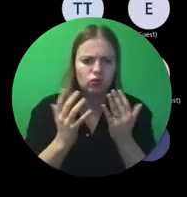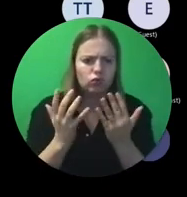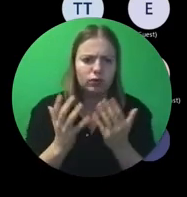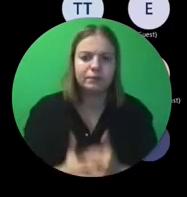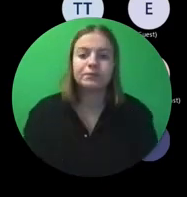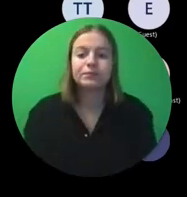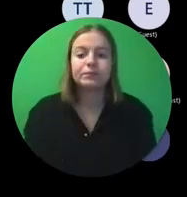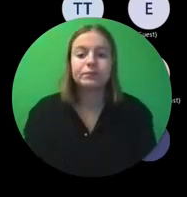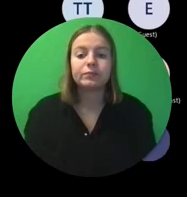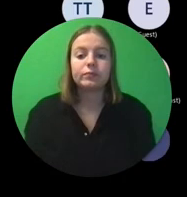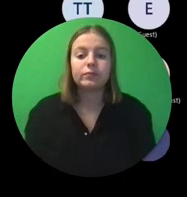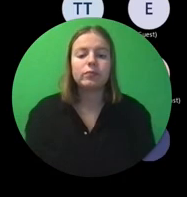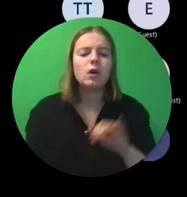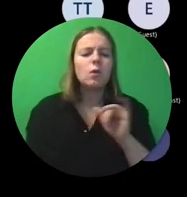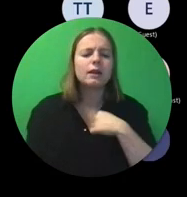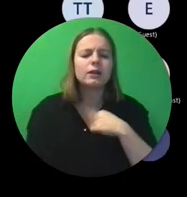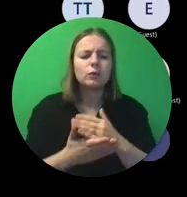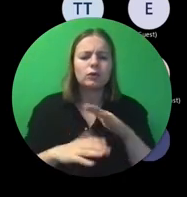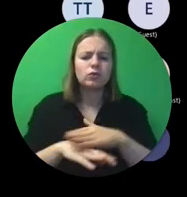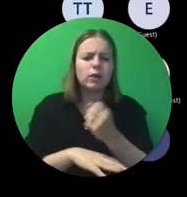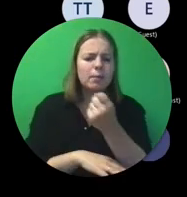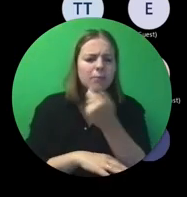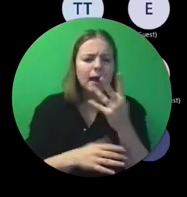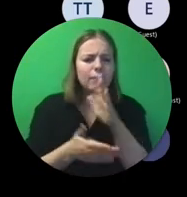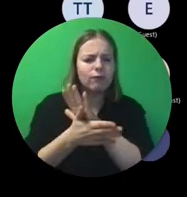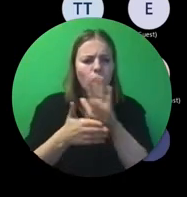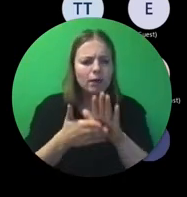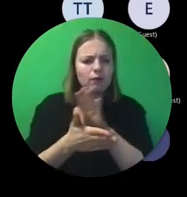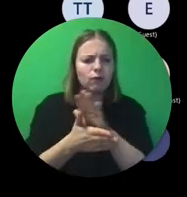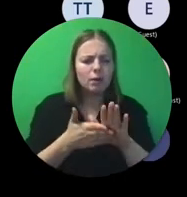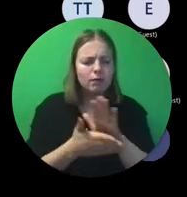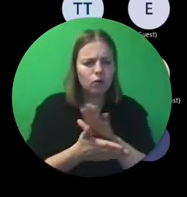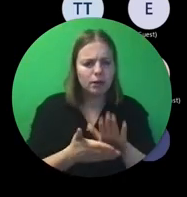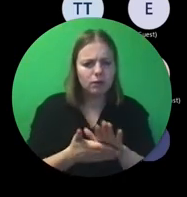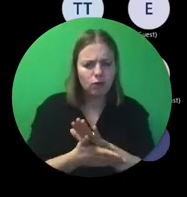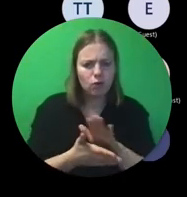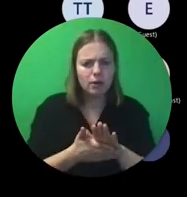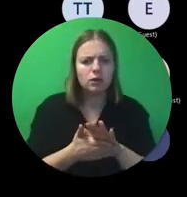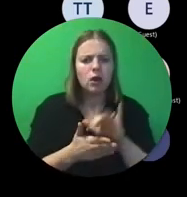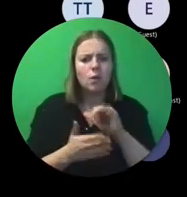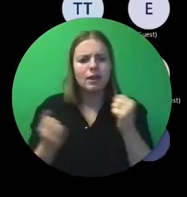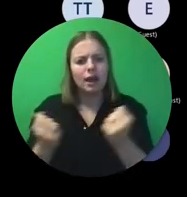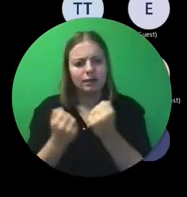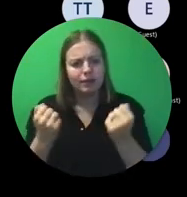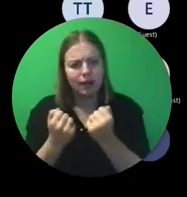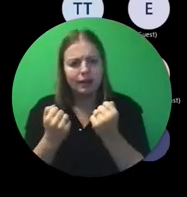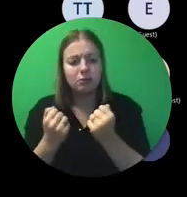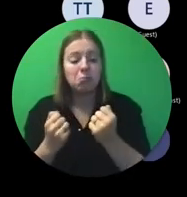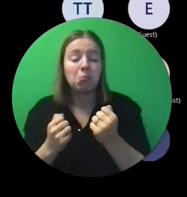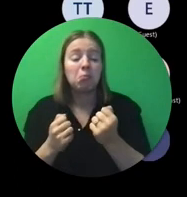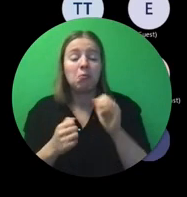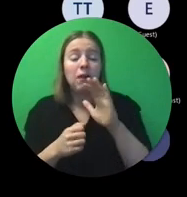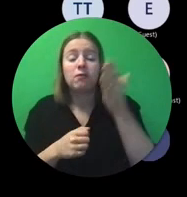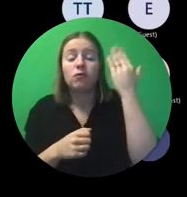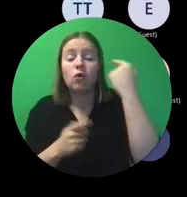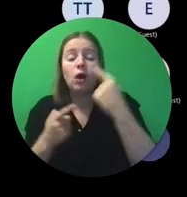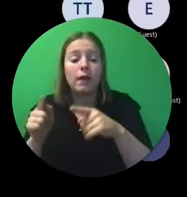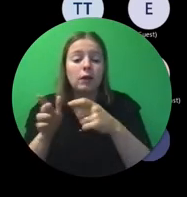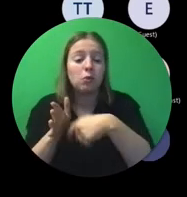Dus wat ik gedaan heb, is hier een aantal voorbeelden geven van activiteiten die we kennen uit andere projecten.